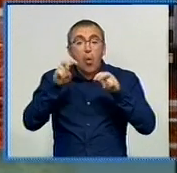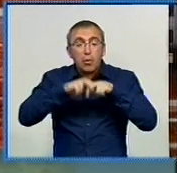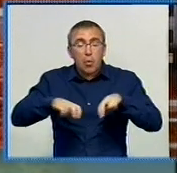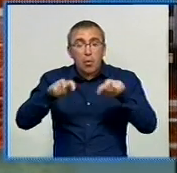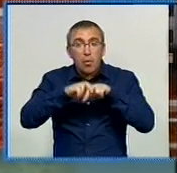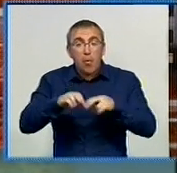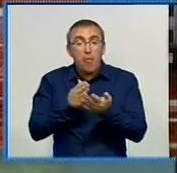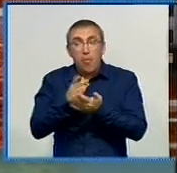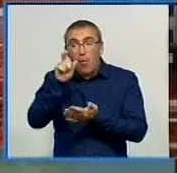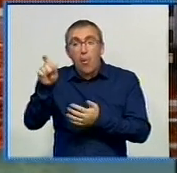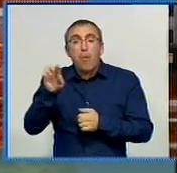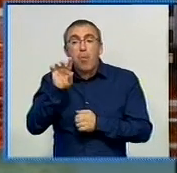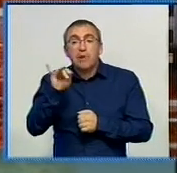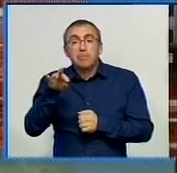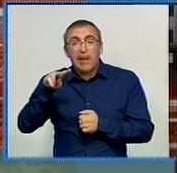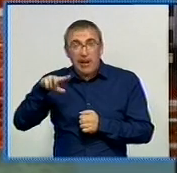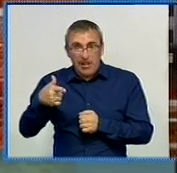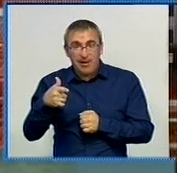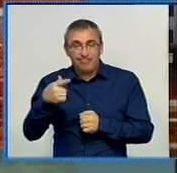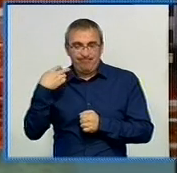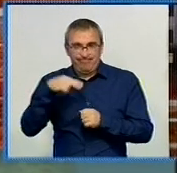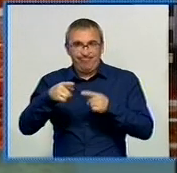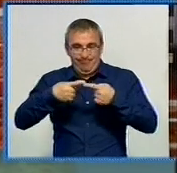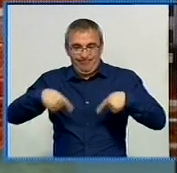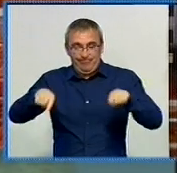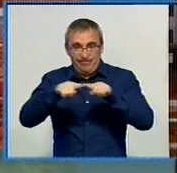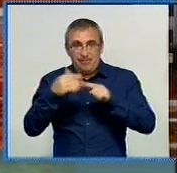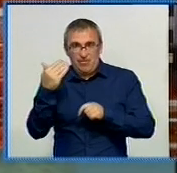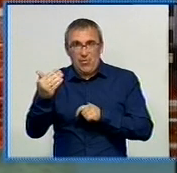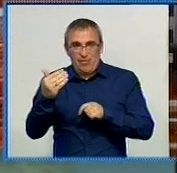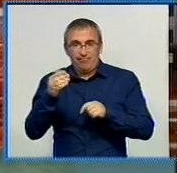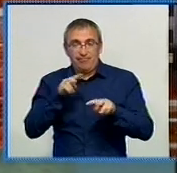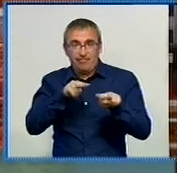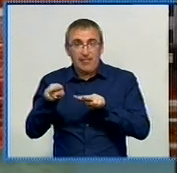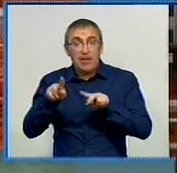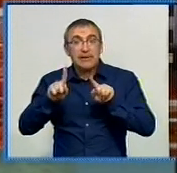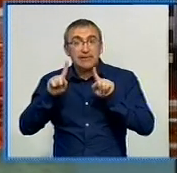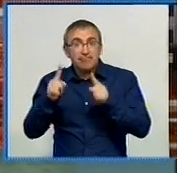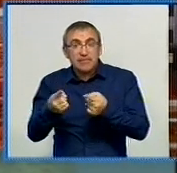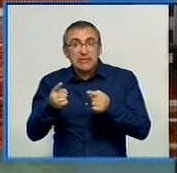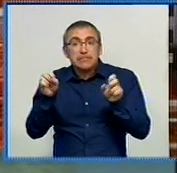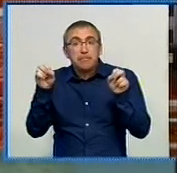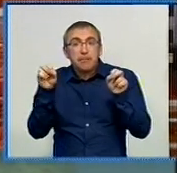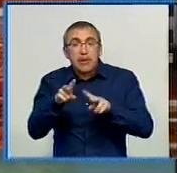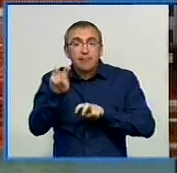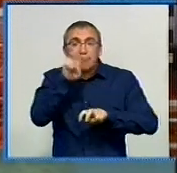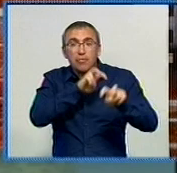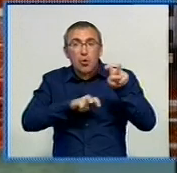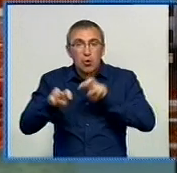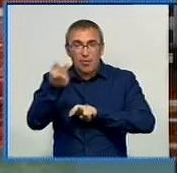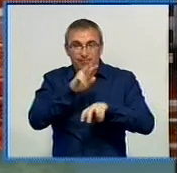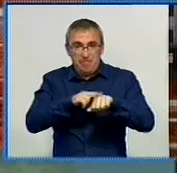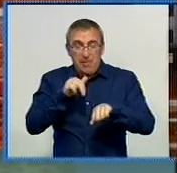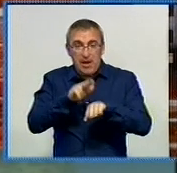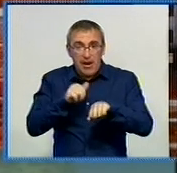посадовців Бориспільської виправної колонії. Екс-депутата Віктора Лозинського затримала спеціальна група карного розшуку міліції. Його